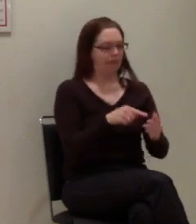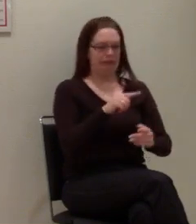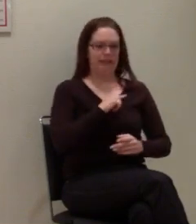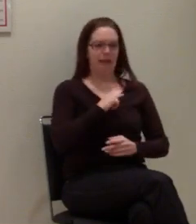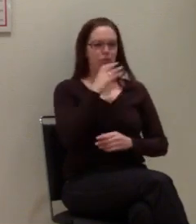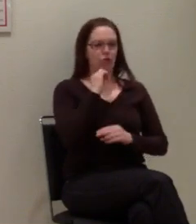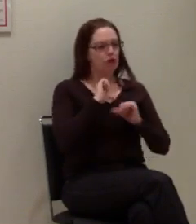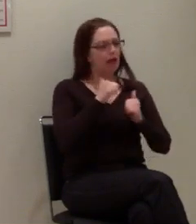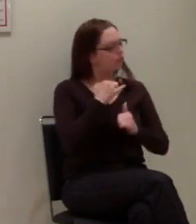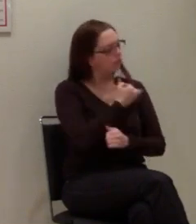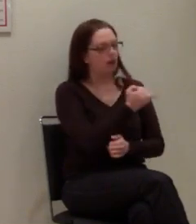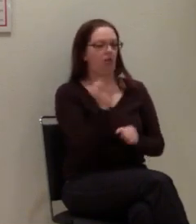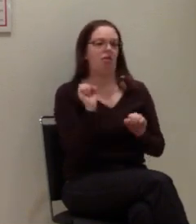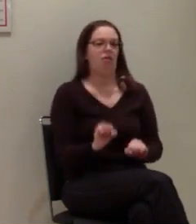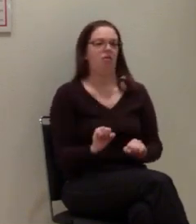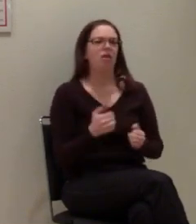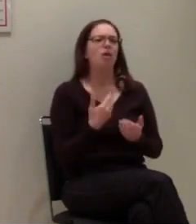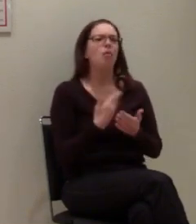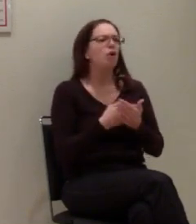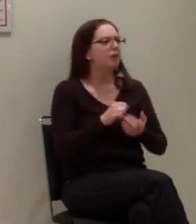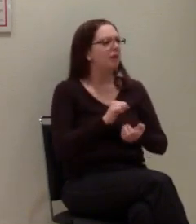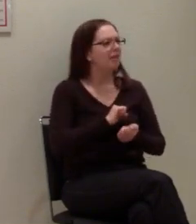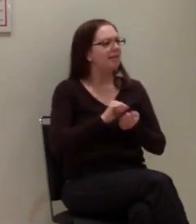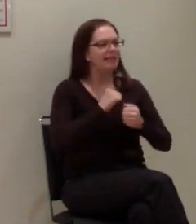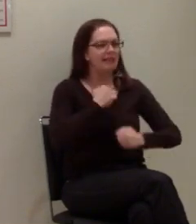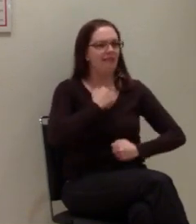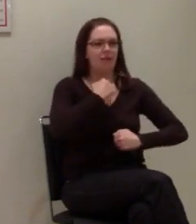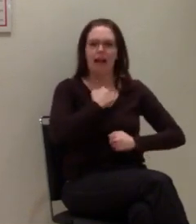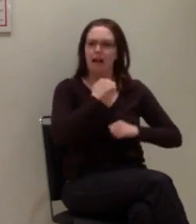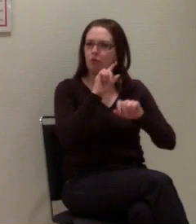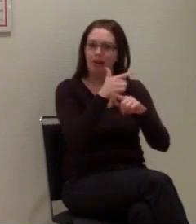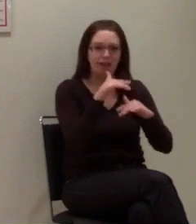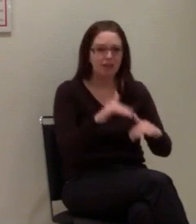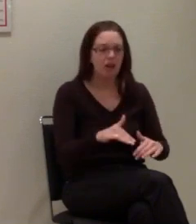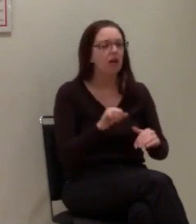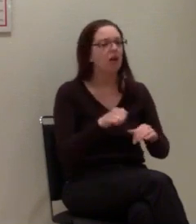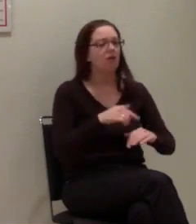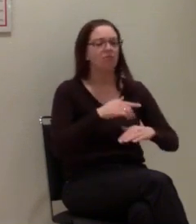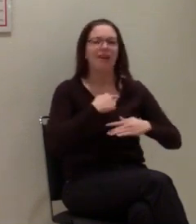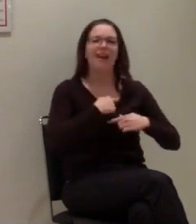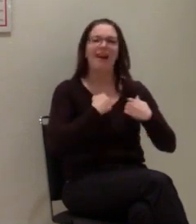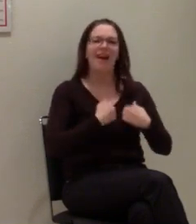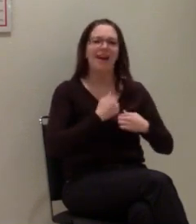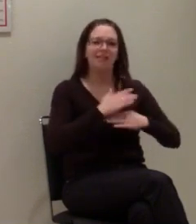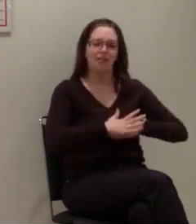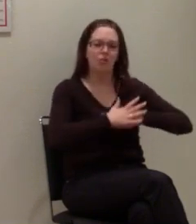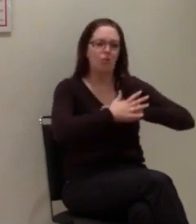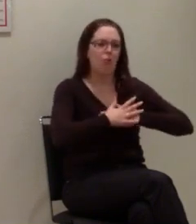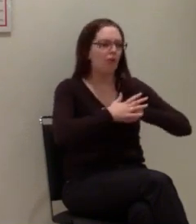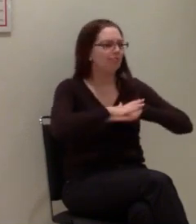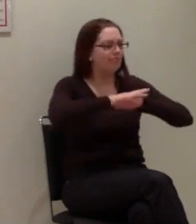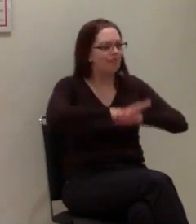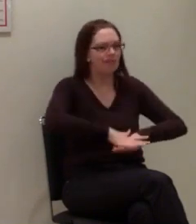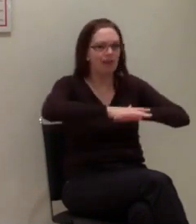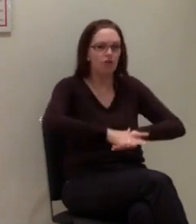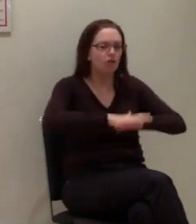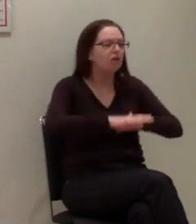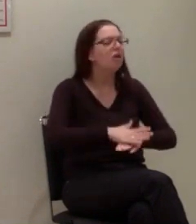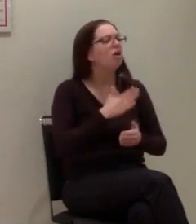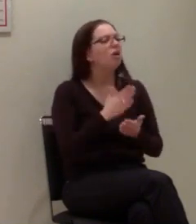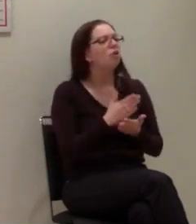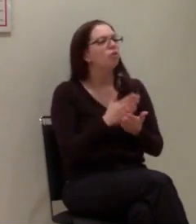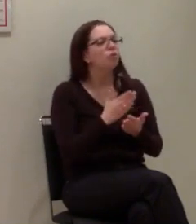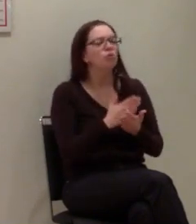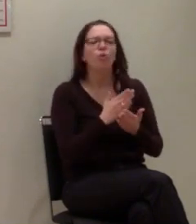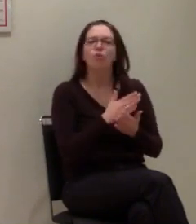Defibrillator vorhanden ist, allein mit Herzdruckmassage, überleben 30% der Menschen, die heute noch sterben,